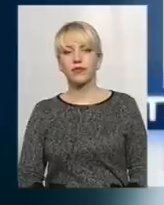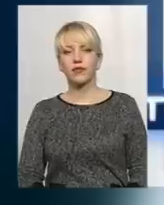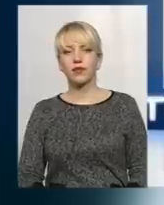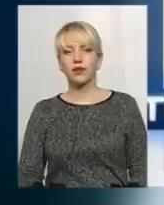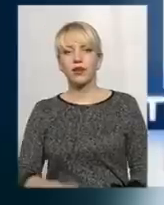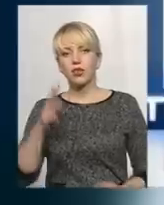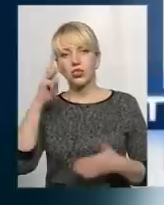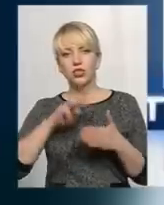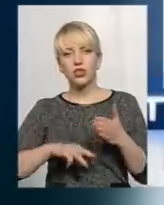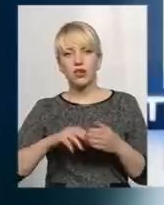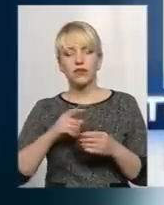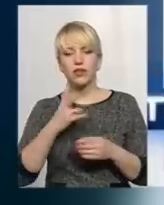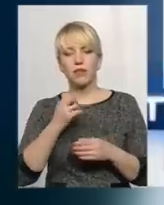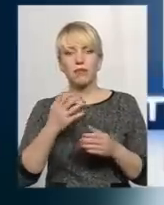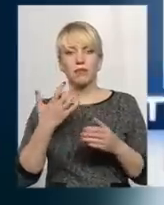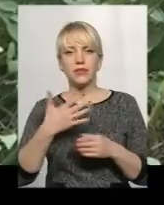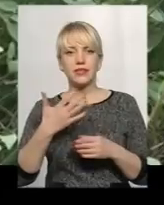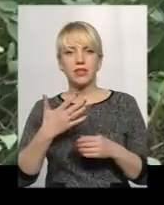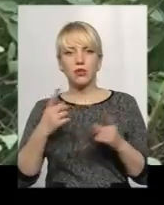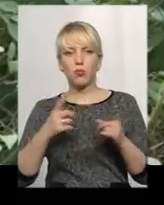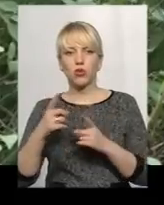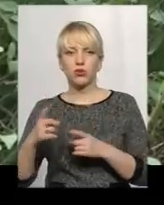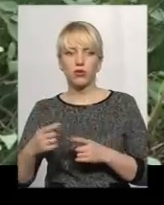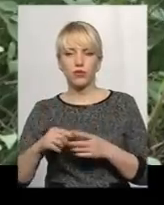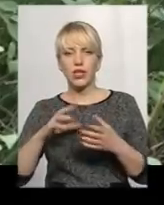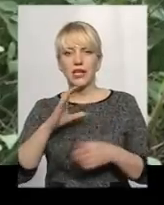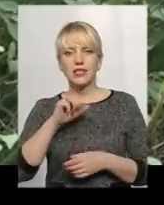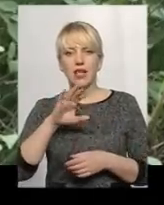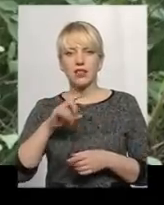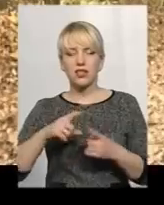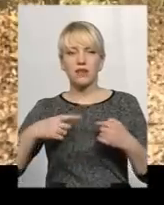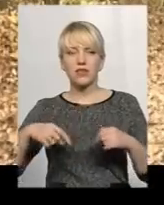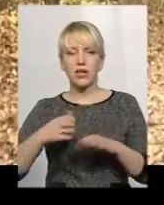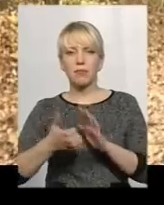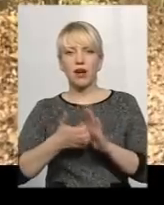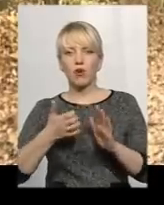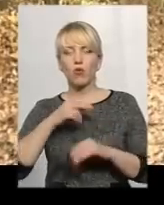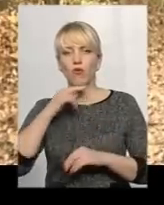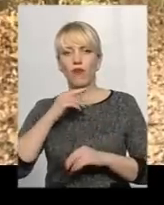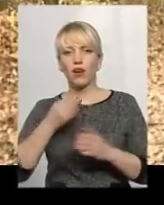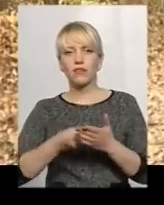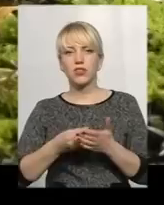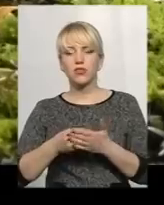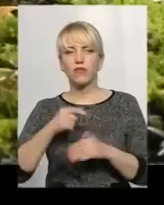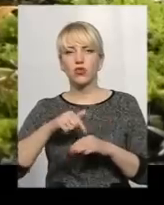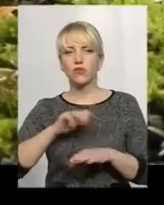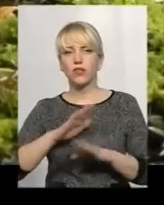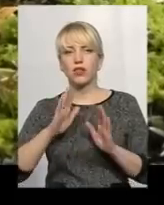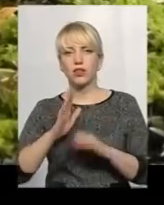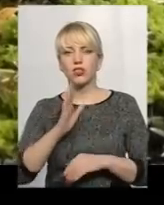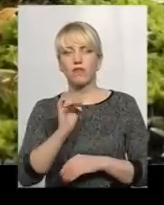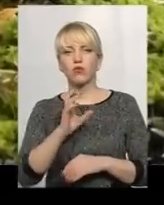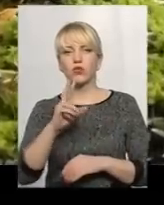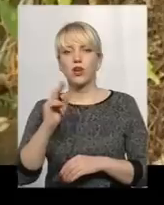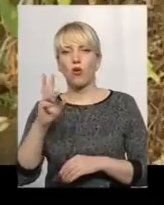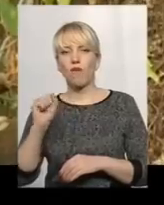10 до 50 грн вбудкованих громадян. Однак у Сатанівській зоні брак уваги та фінансування відчуває не лише Гусикова гора,